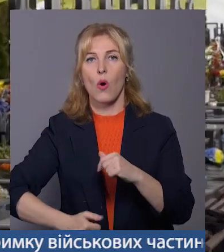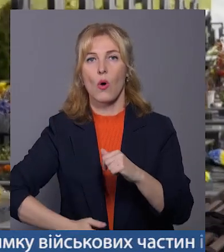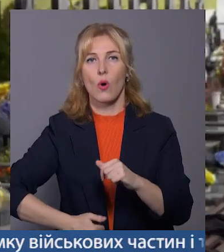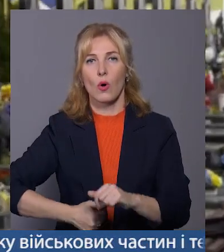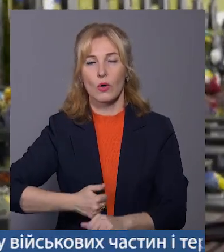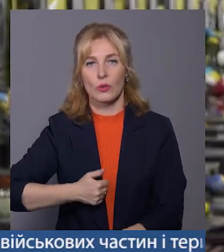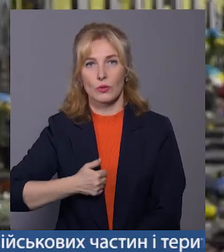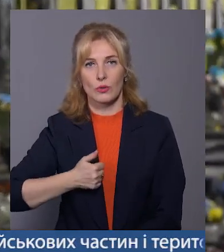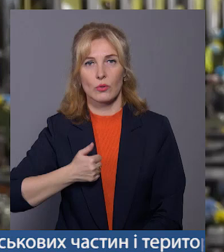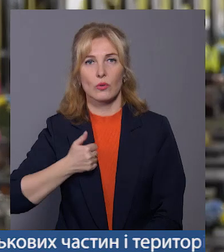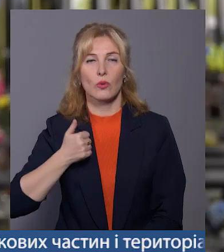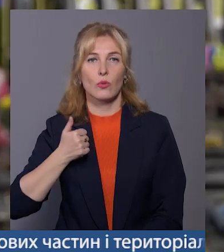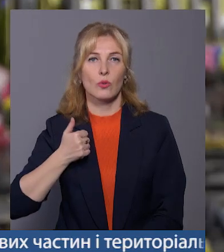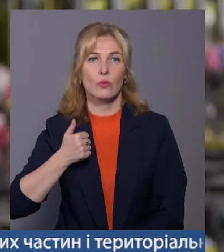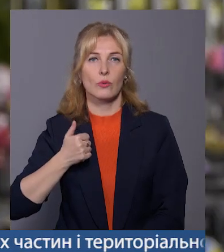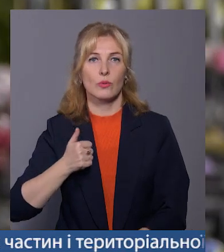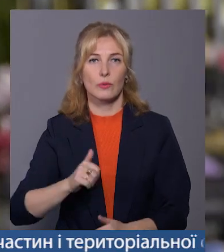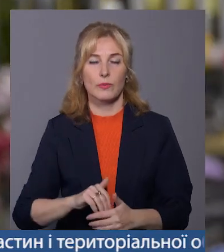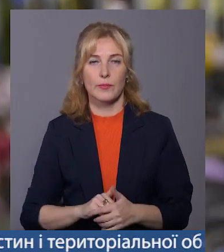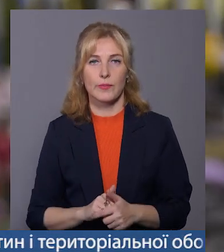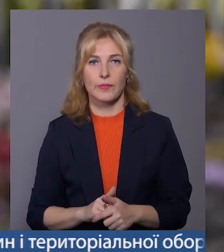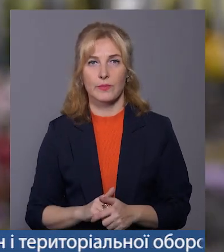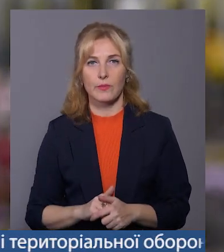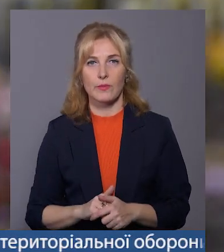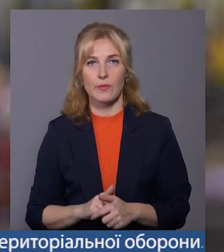храду.